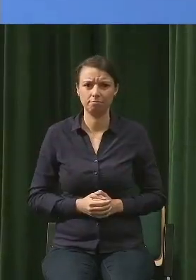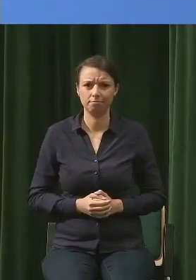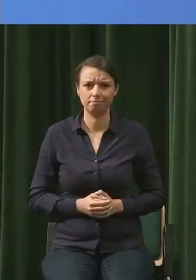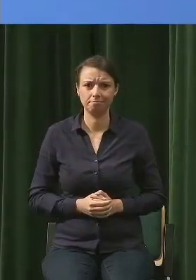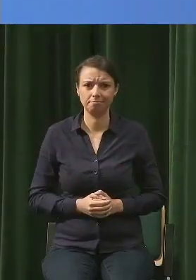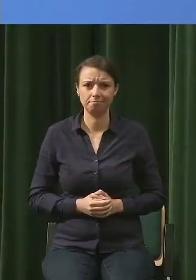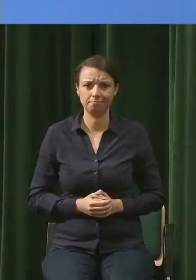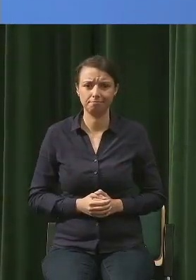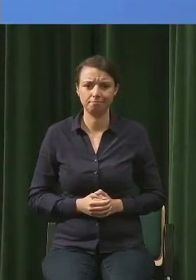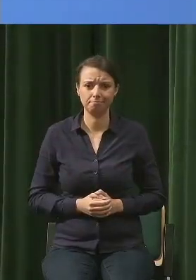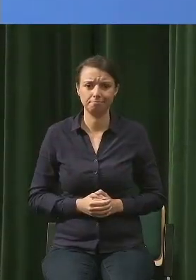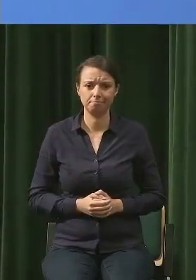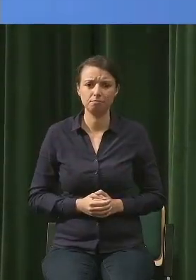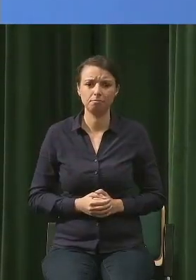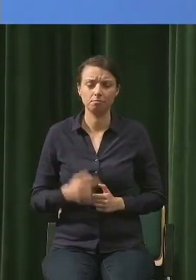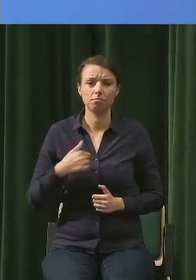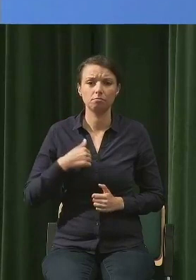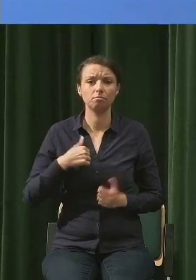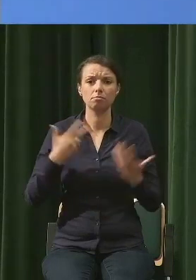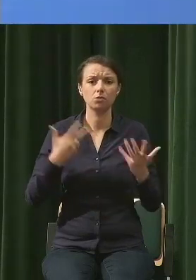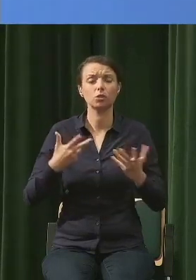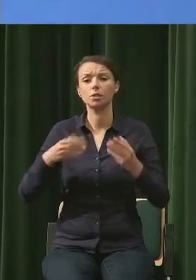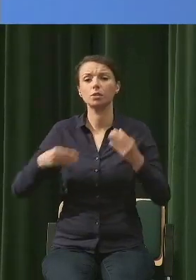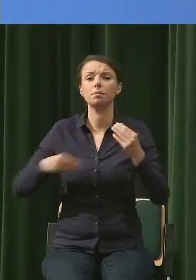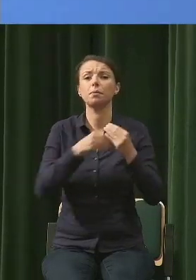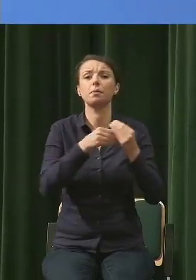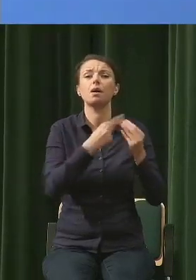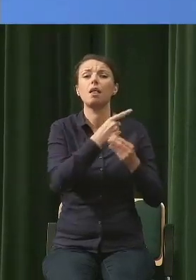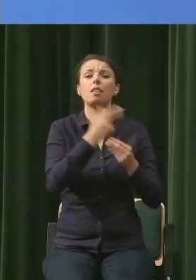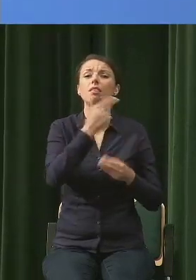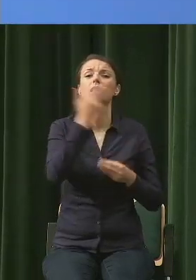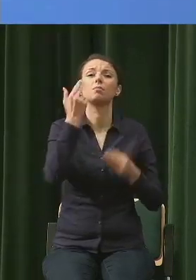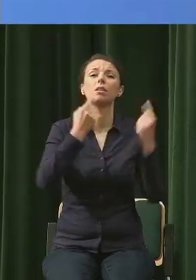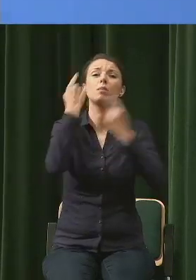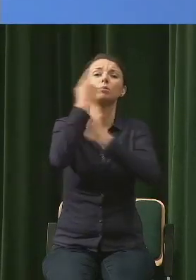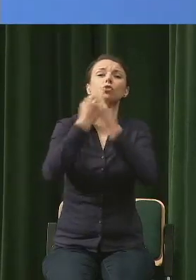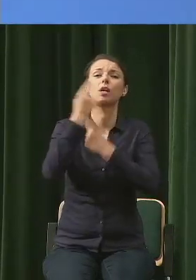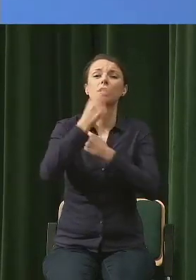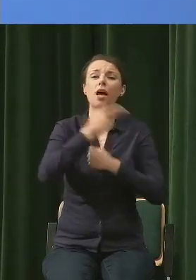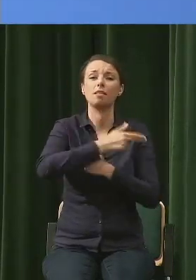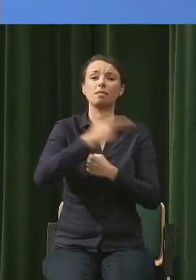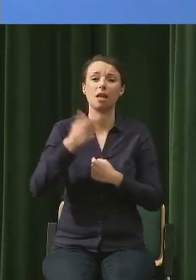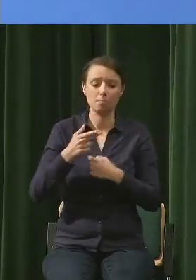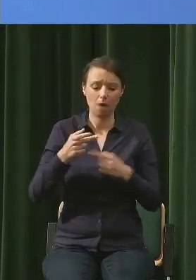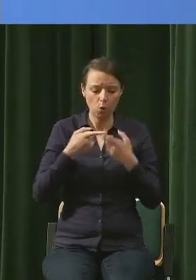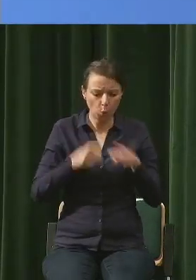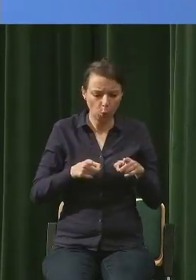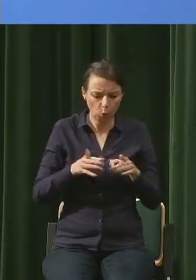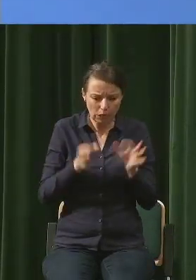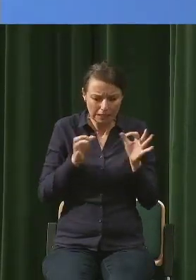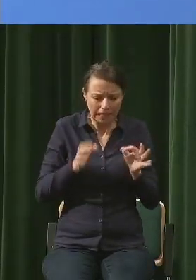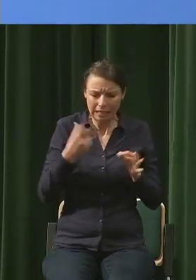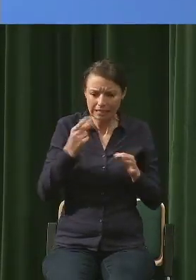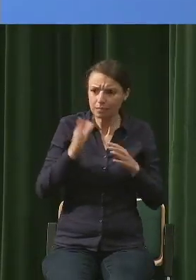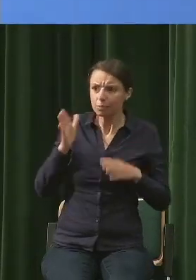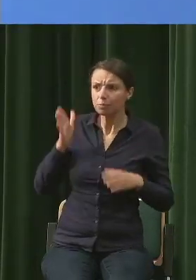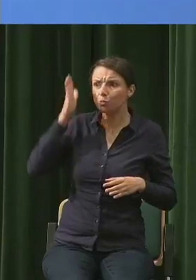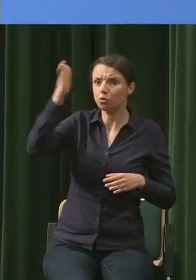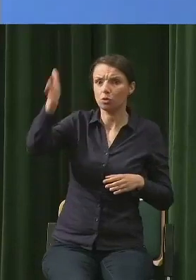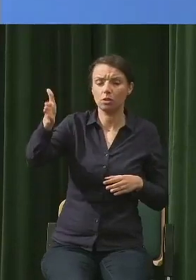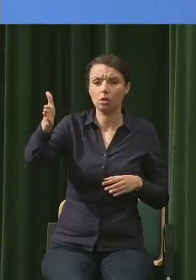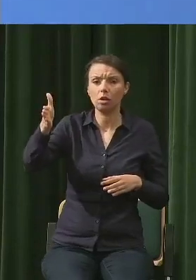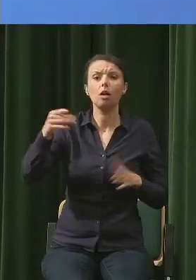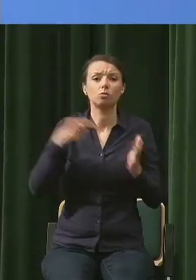bo chciałabym jeszcze nawiązać do tego myślenia o tym najmłodszym pokoleniu. Absolutnie trzeba wprowadzić jak najszybciej nowy